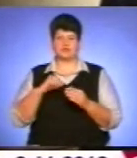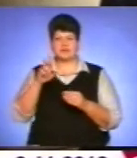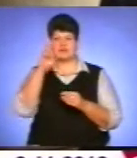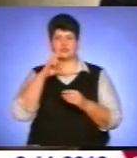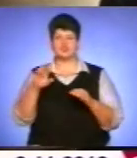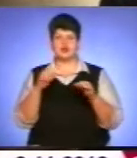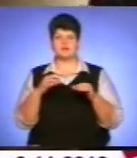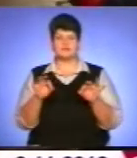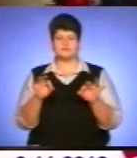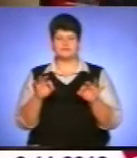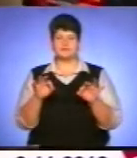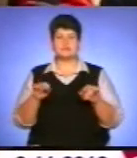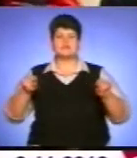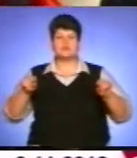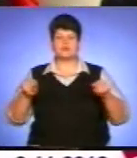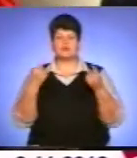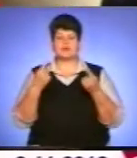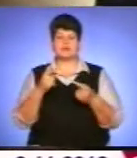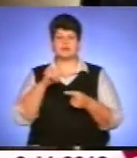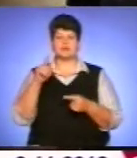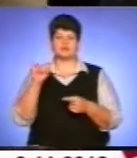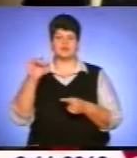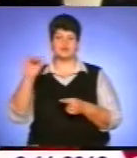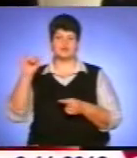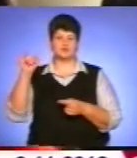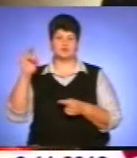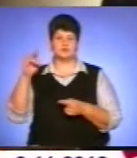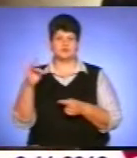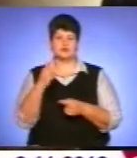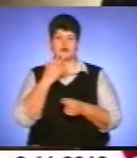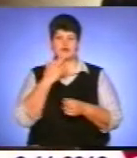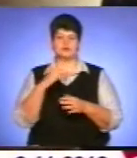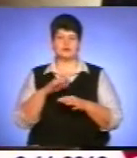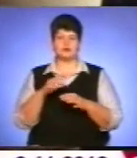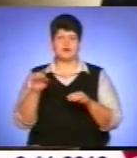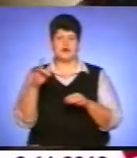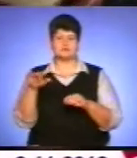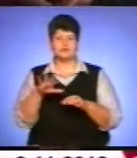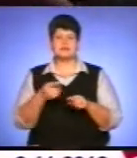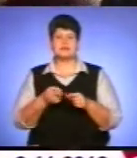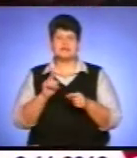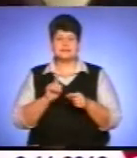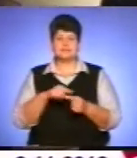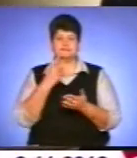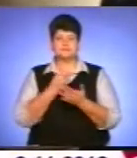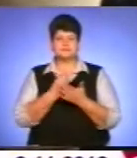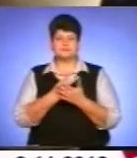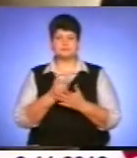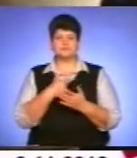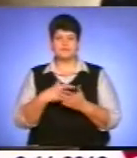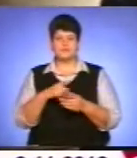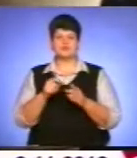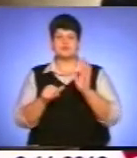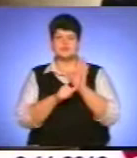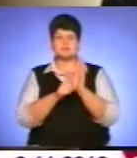якраз створення Західноукраїнської народної республіки, це знаменує собою, що близько 6